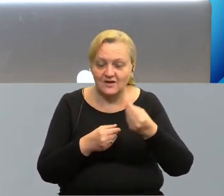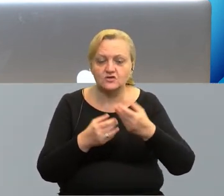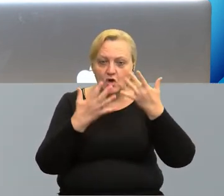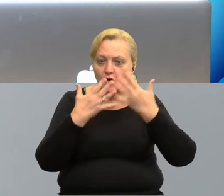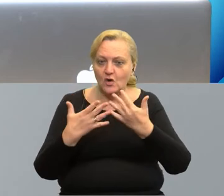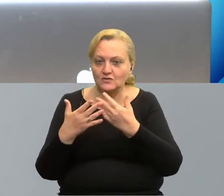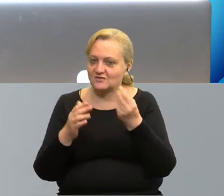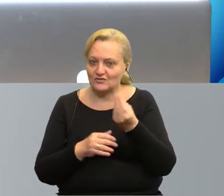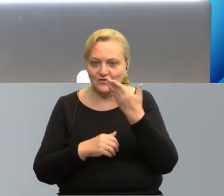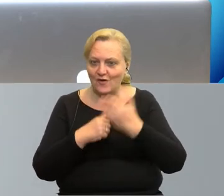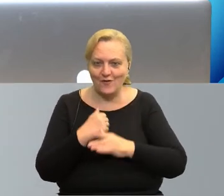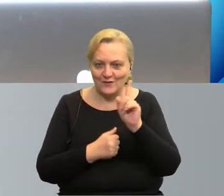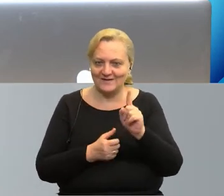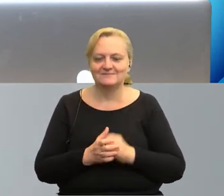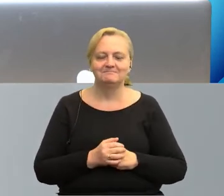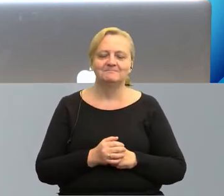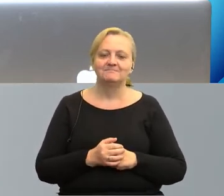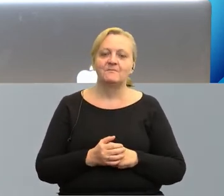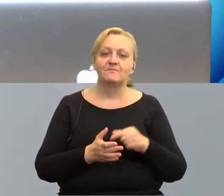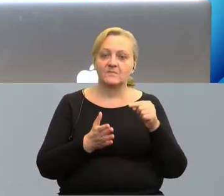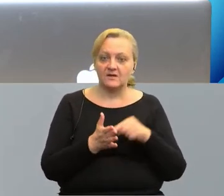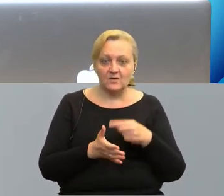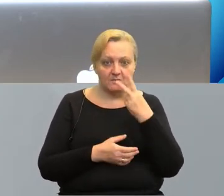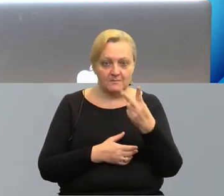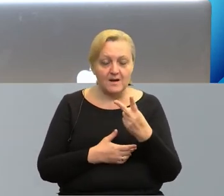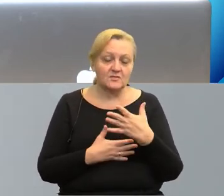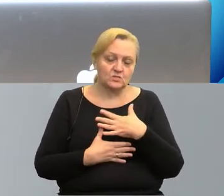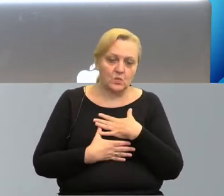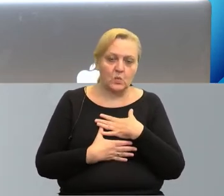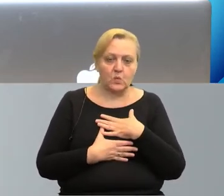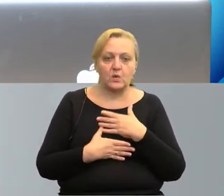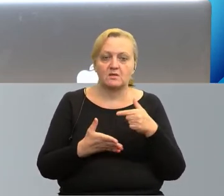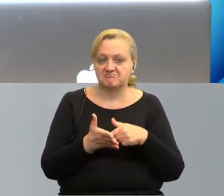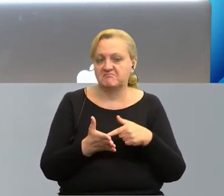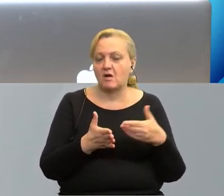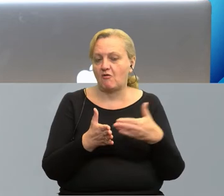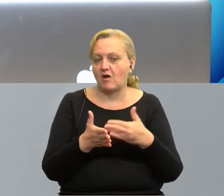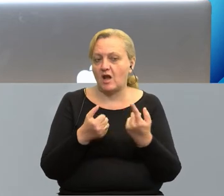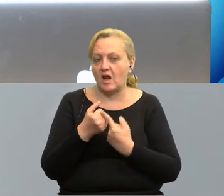rozliczone. Tak więc przy tej dość ograniczonej liczbie